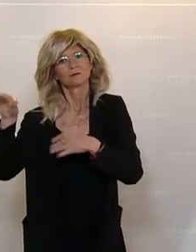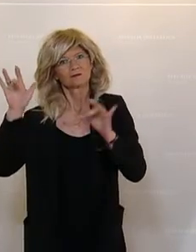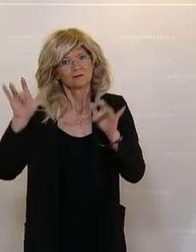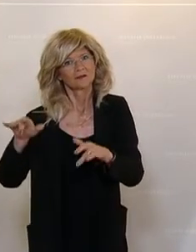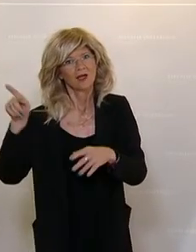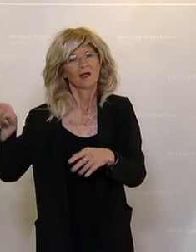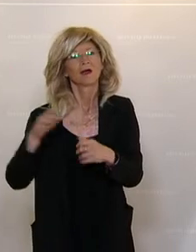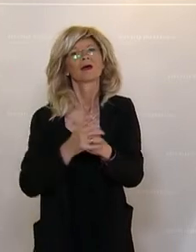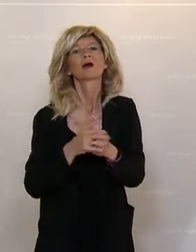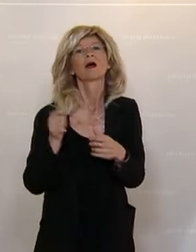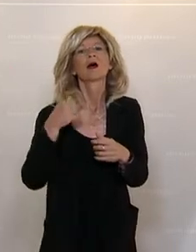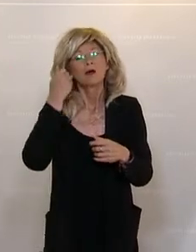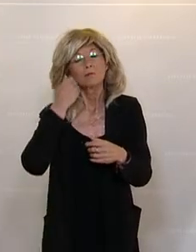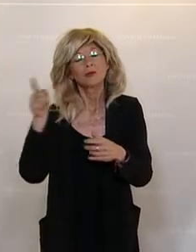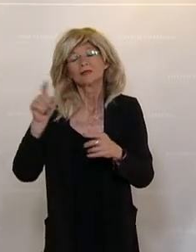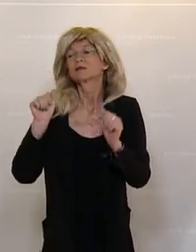an, lass dir helfen.